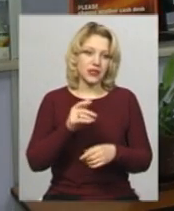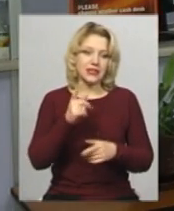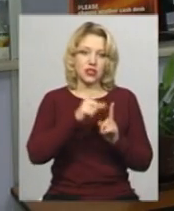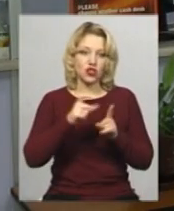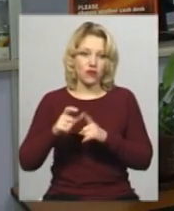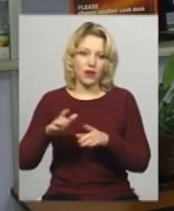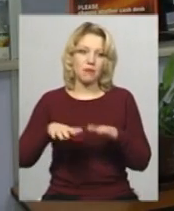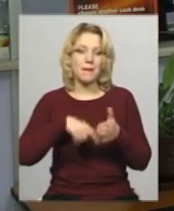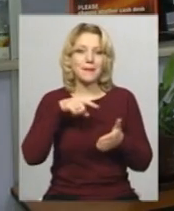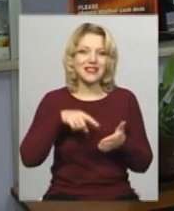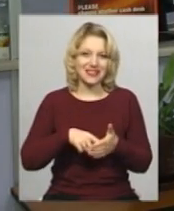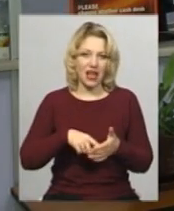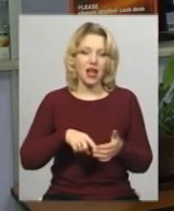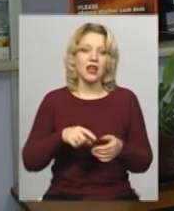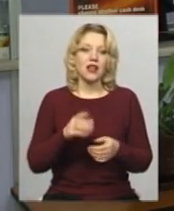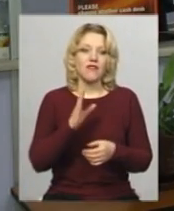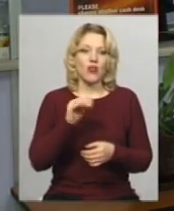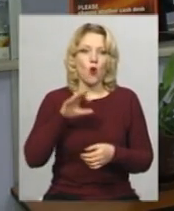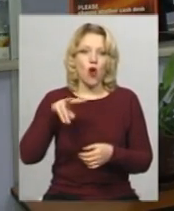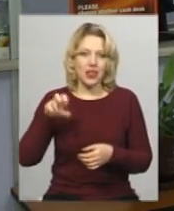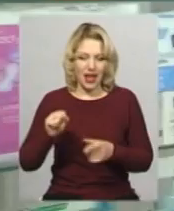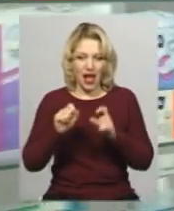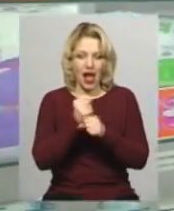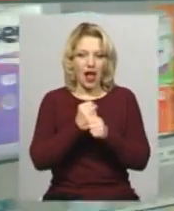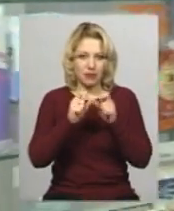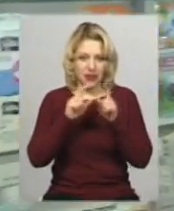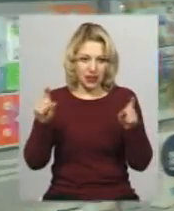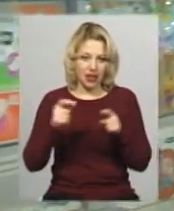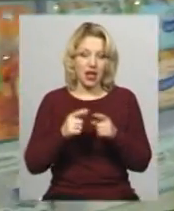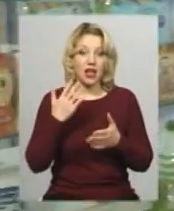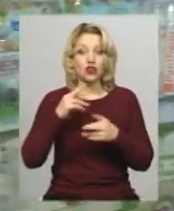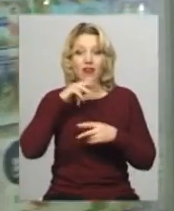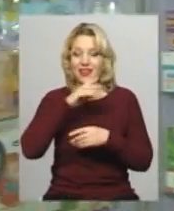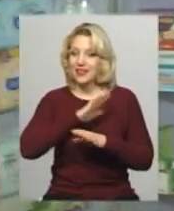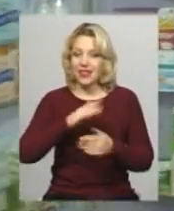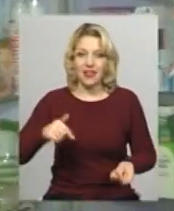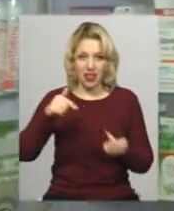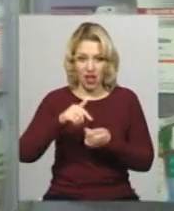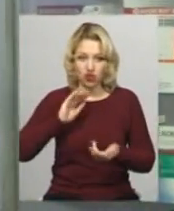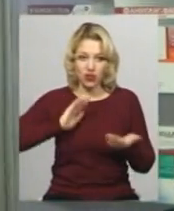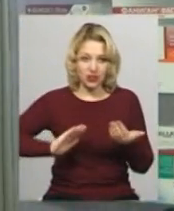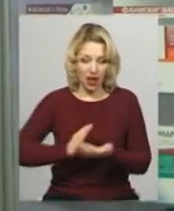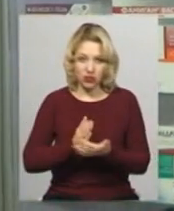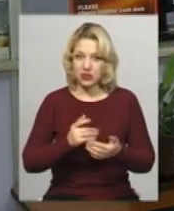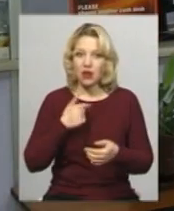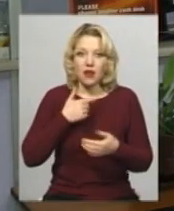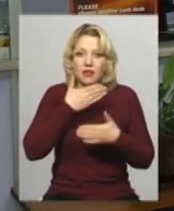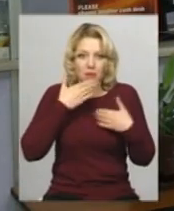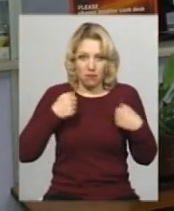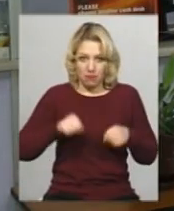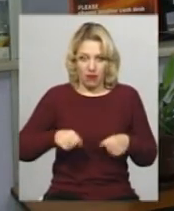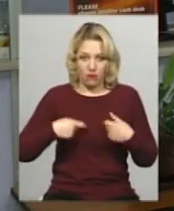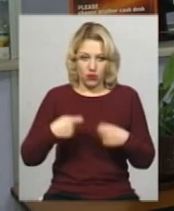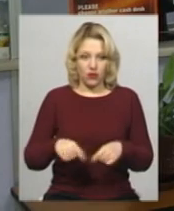завідуючі міської комунальної аптекої Віола Ольги Кадуцької, ліки неналежної якості в аптечній мережі реалізовувати не можуть права. Той